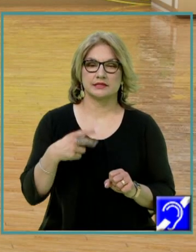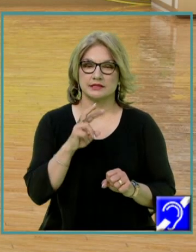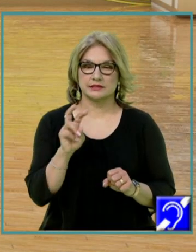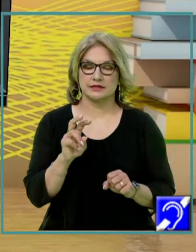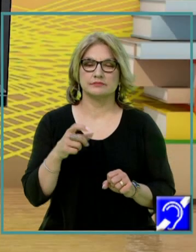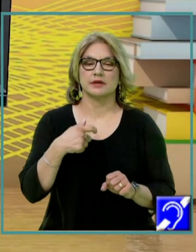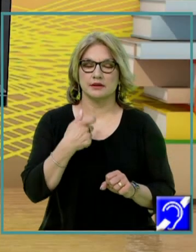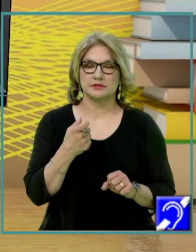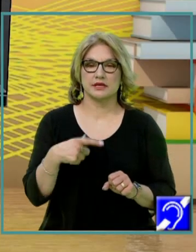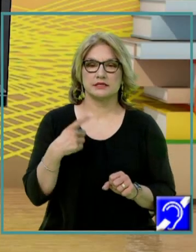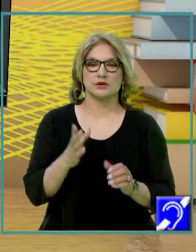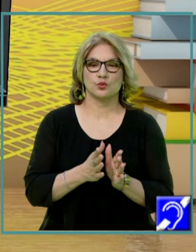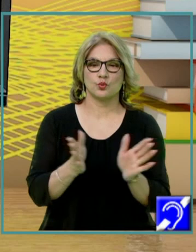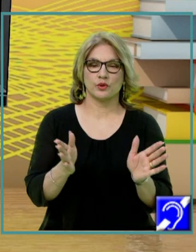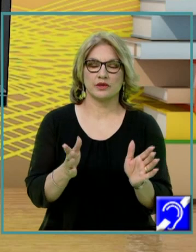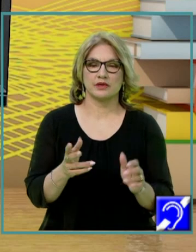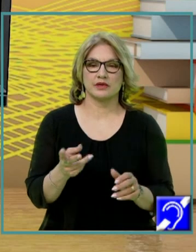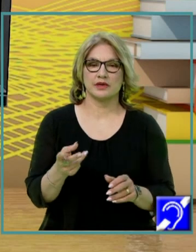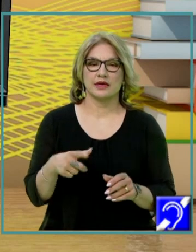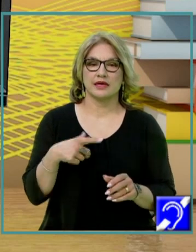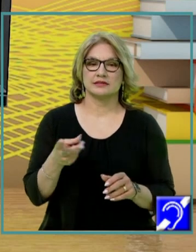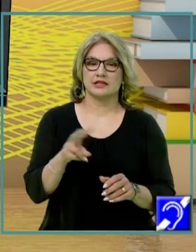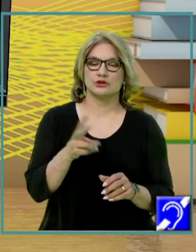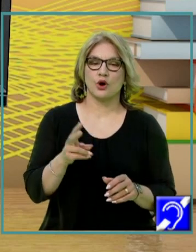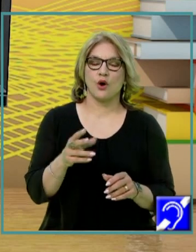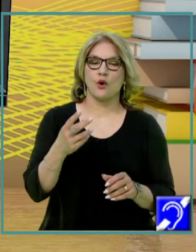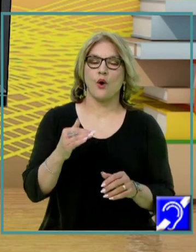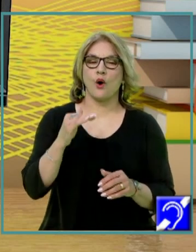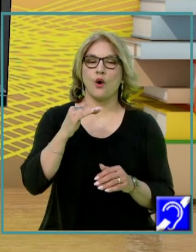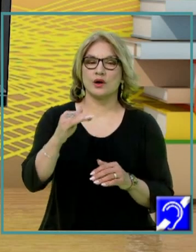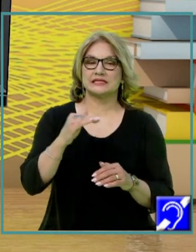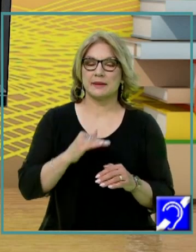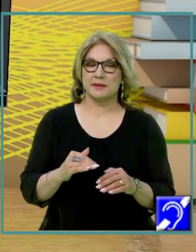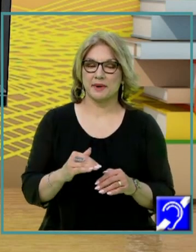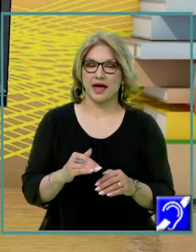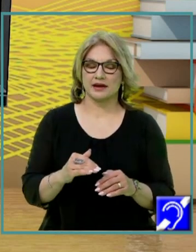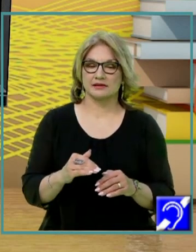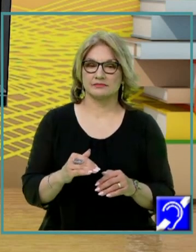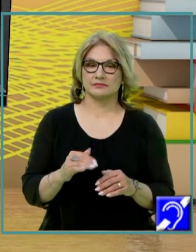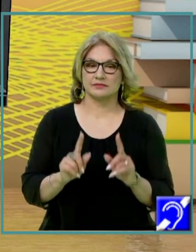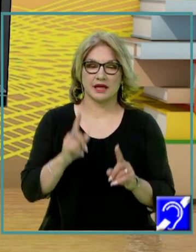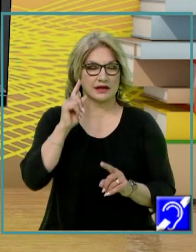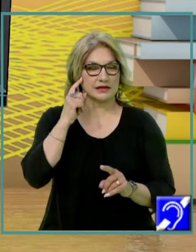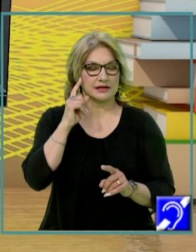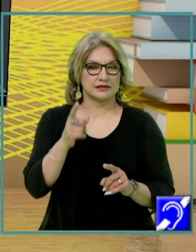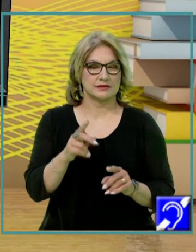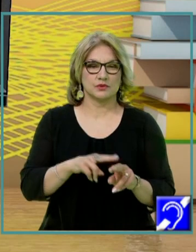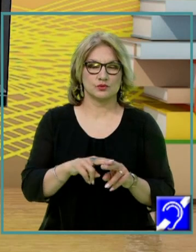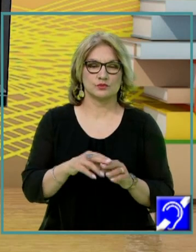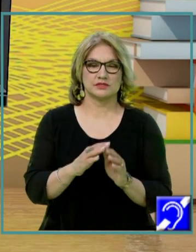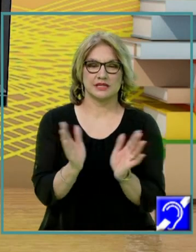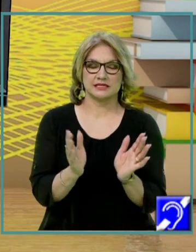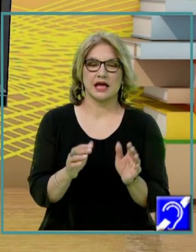că trebuie să fie un unghi format între două semiplane. Și dacă ne gândim la deschiderea unei